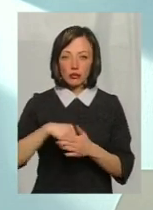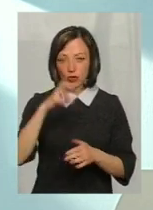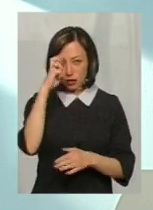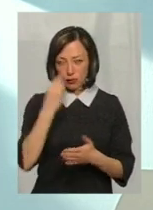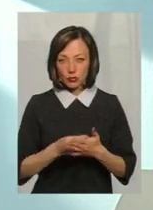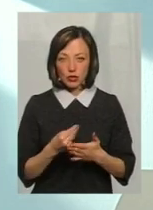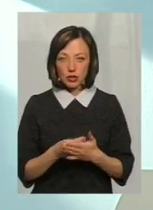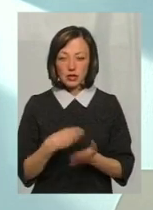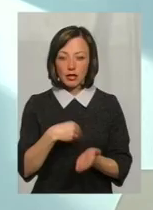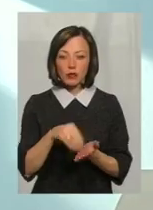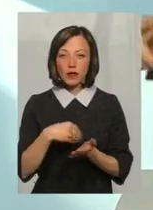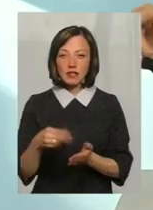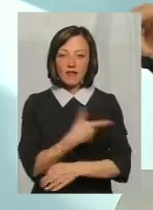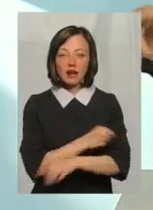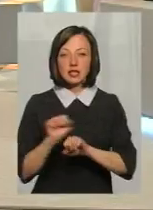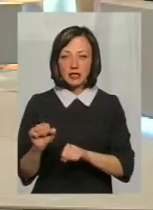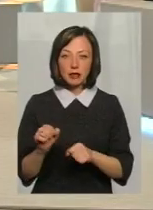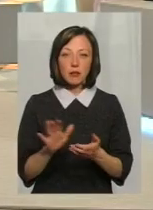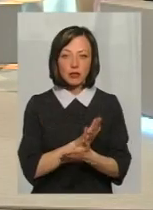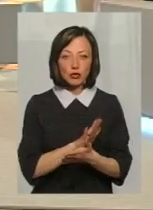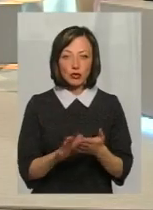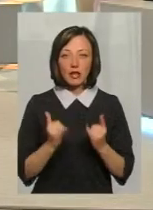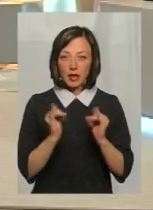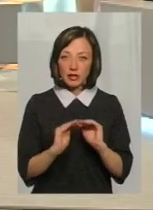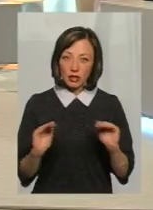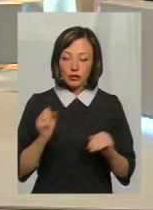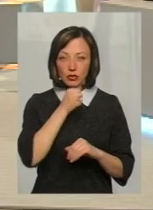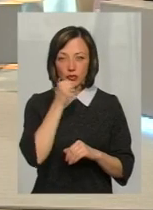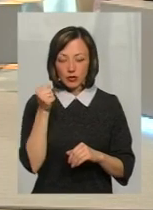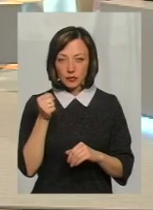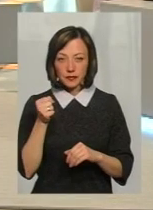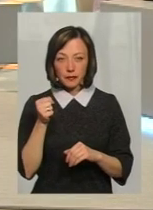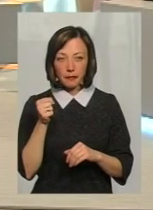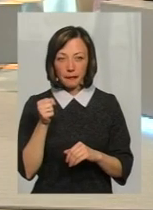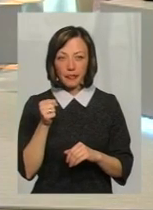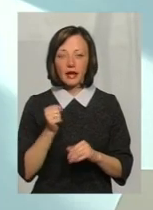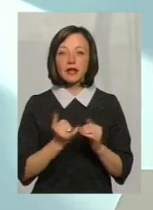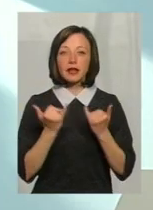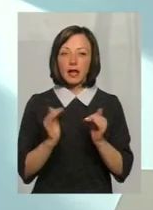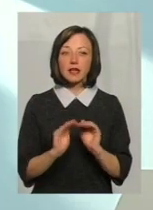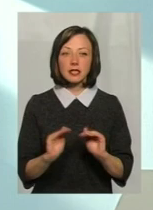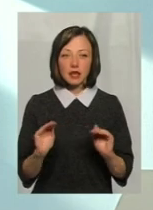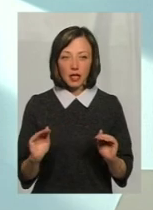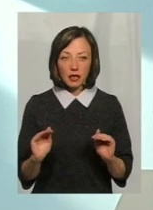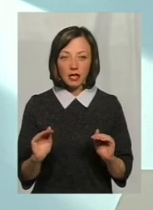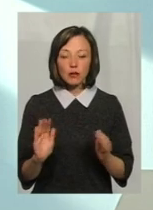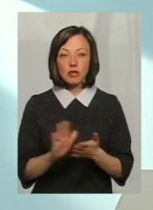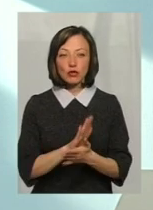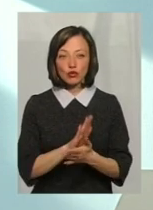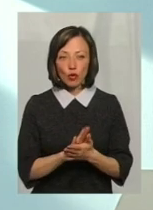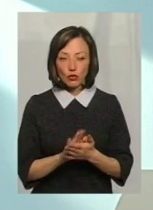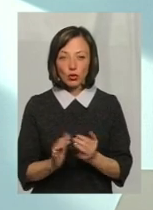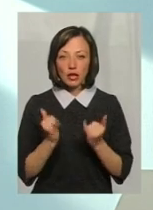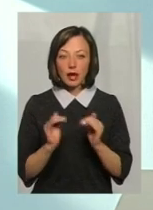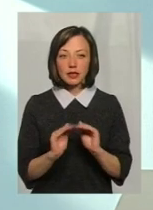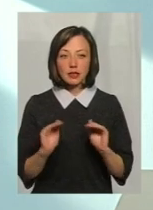державного бюджету закупляються вакцини. Уточню, безкоштовно для дітей, чи для дорослих так ось? Для дітей, для дітей, безкоштовно